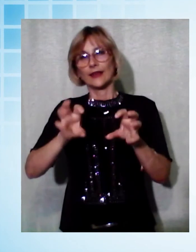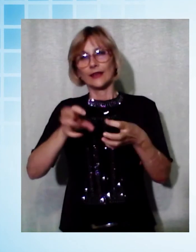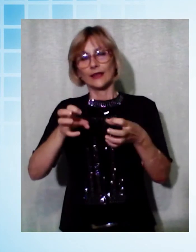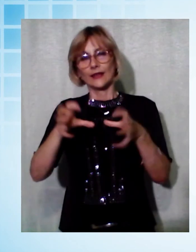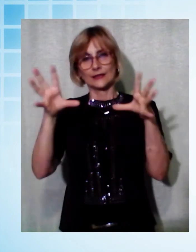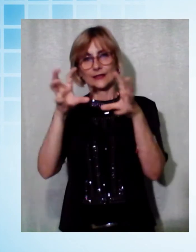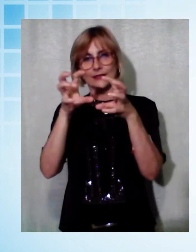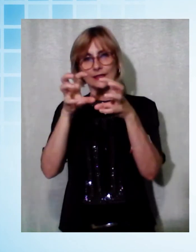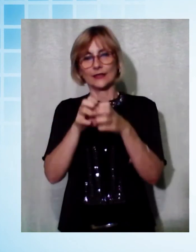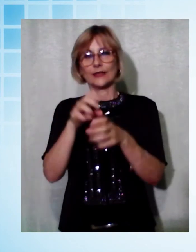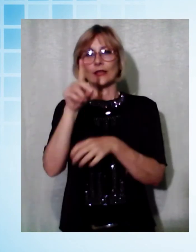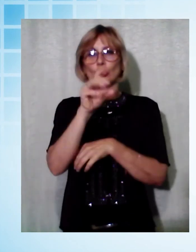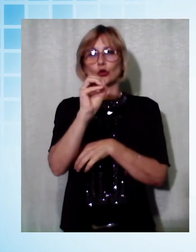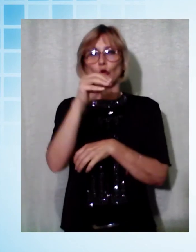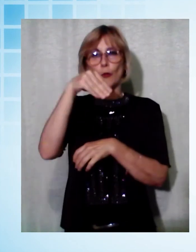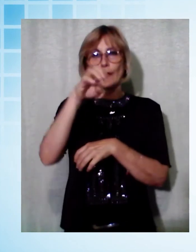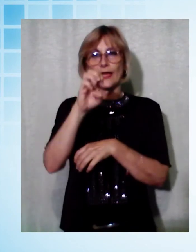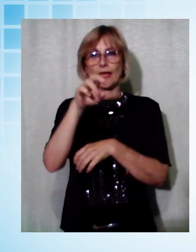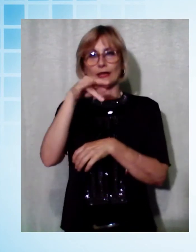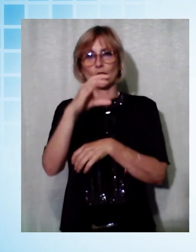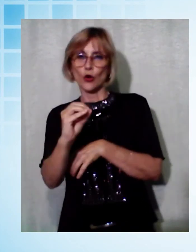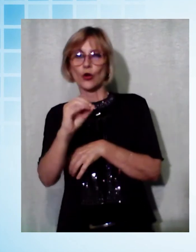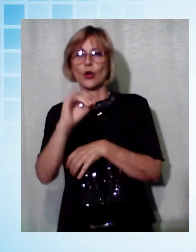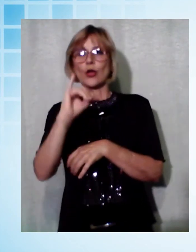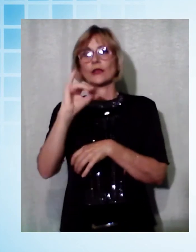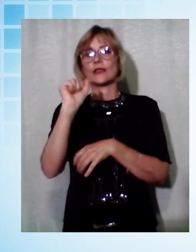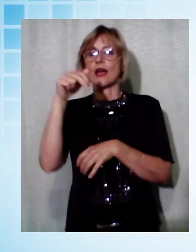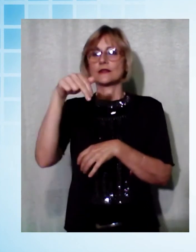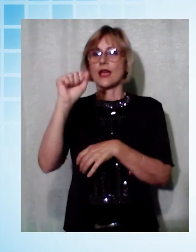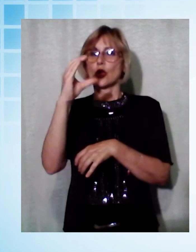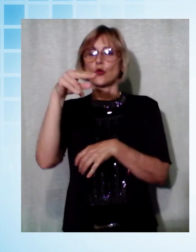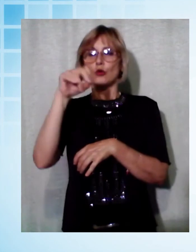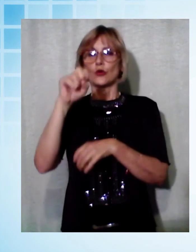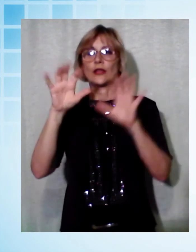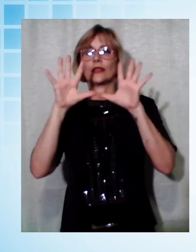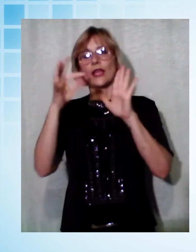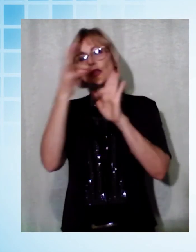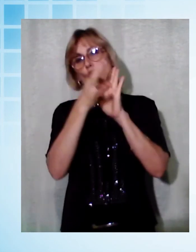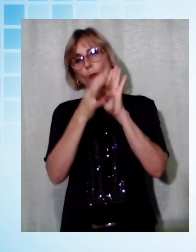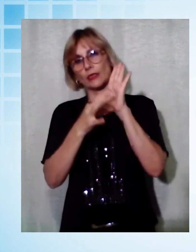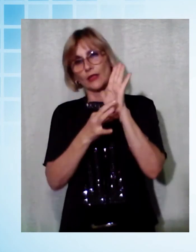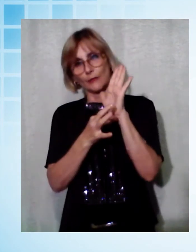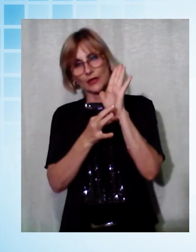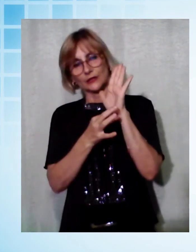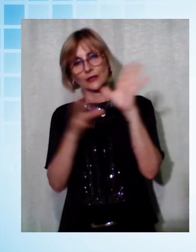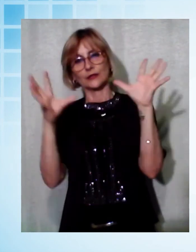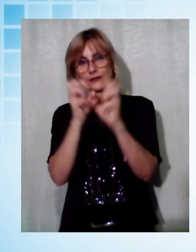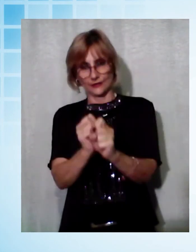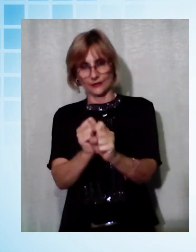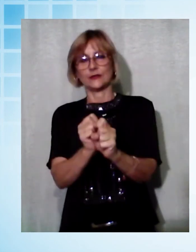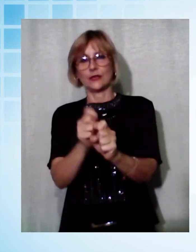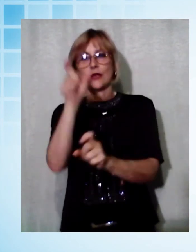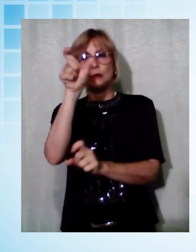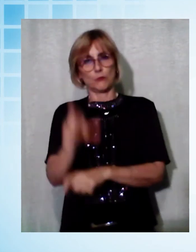a Domenico Iannacone per le sue trasmissioni Dieci Comandamenti e che ci faccio qui. Un personaggio che